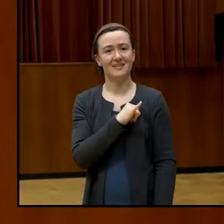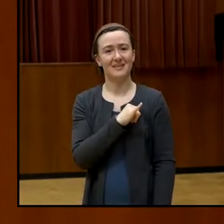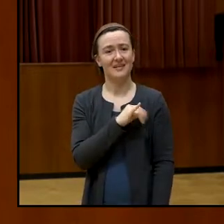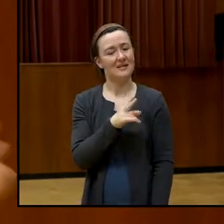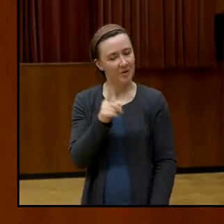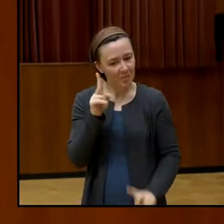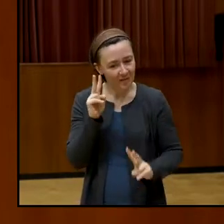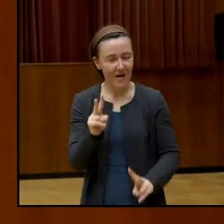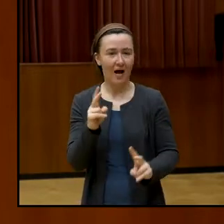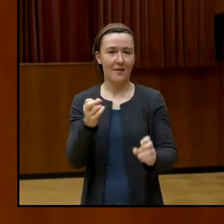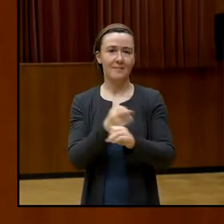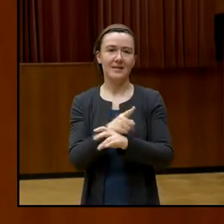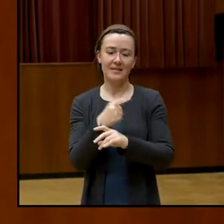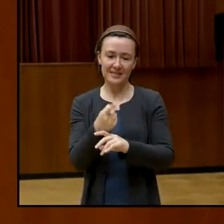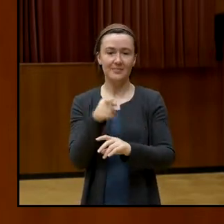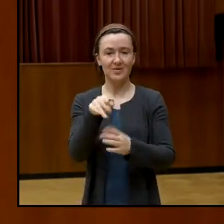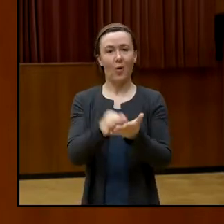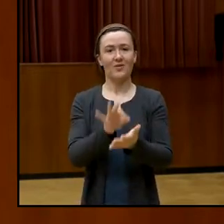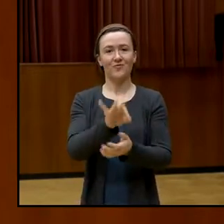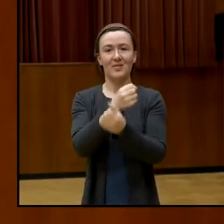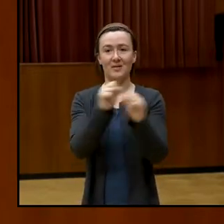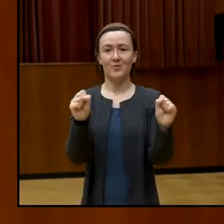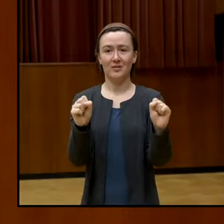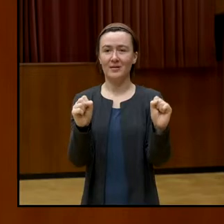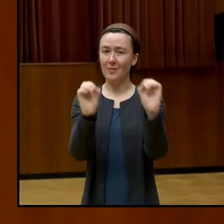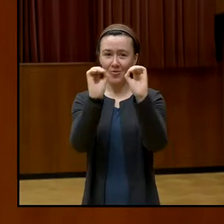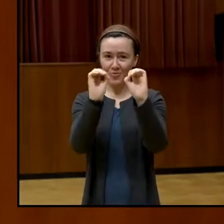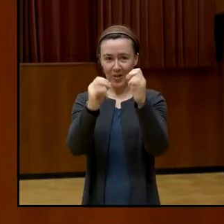Ort der Demokratie. Nicht einer hat Medien, nicht eine.